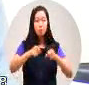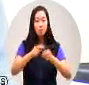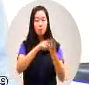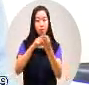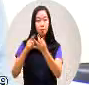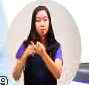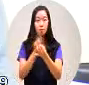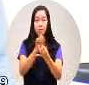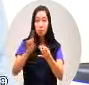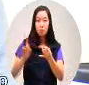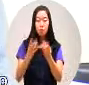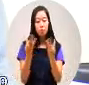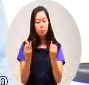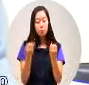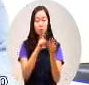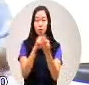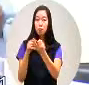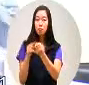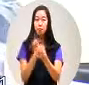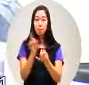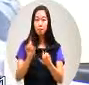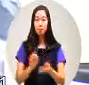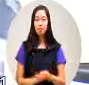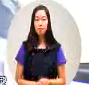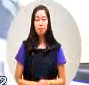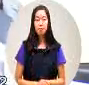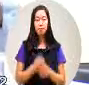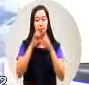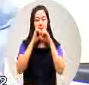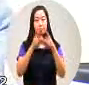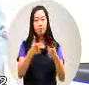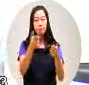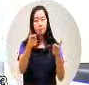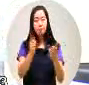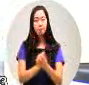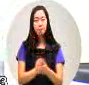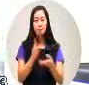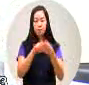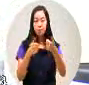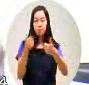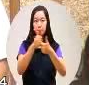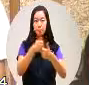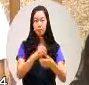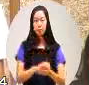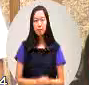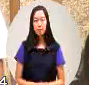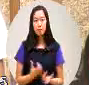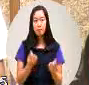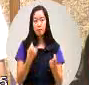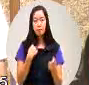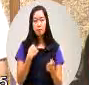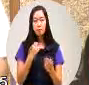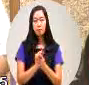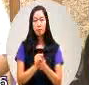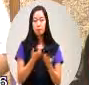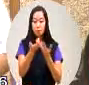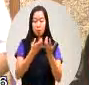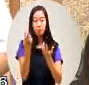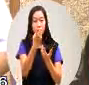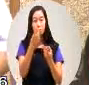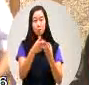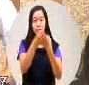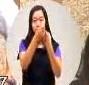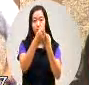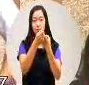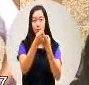大概有几项主委请答复好 谢谢主席谢谢议员那我分两段说明好吗第一个